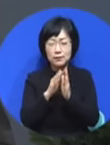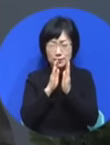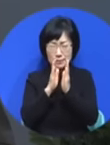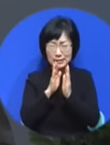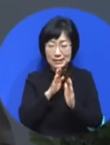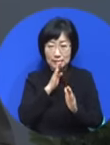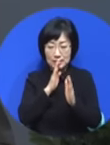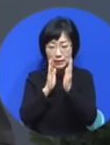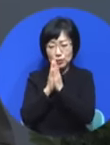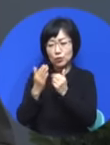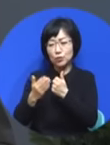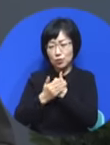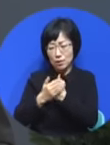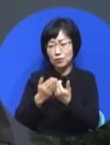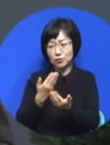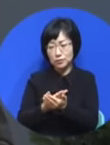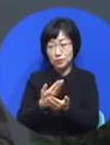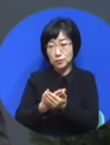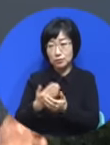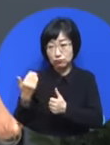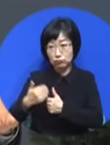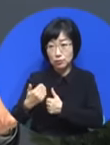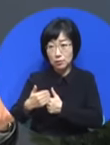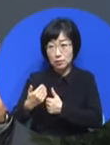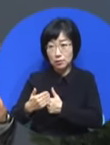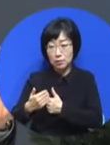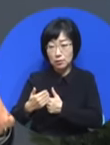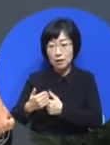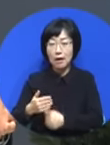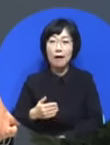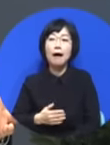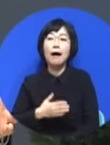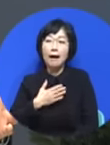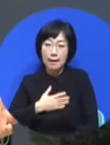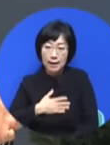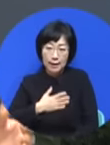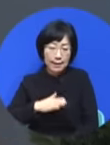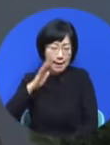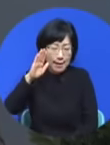알겠습니다. 그래서 우리가 기도하기로 했어요.